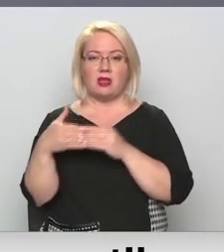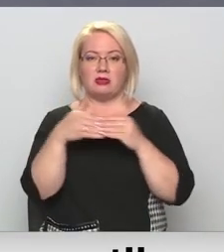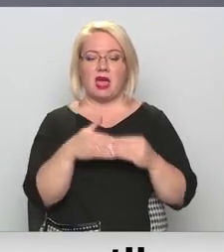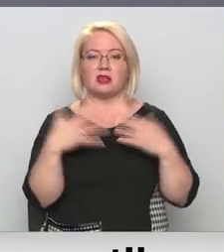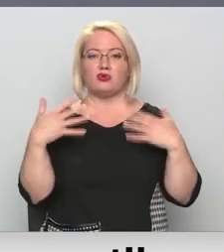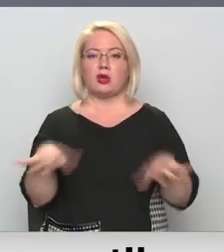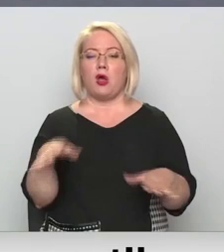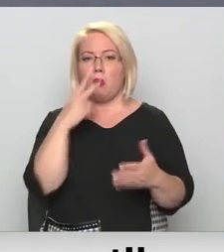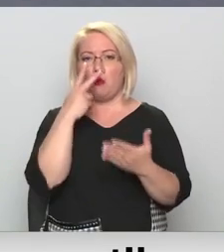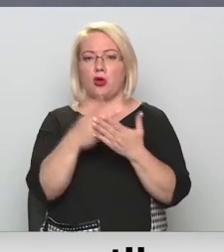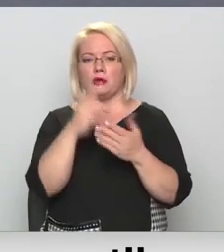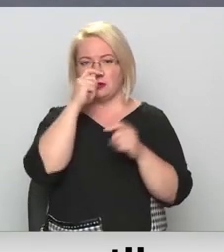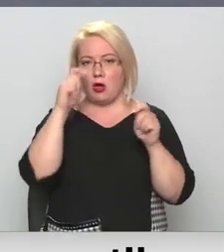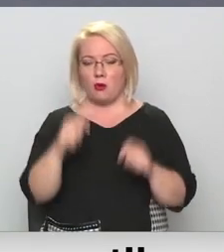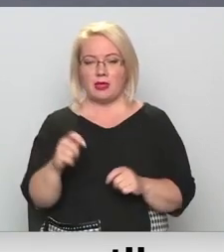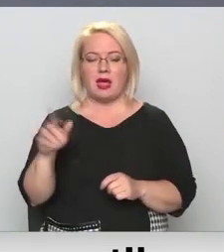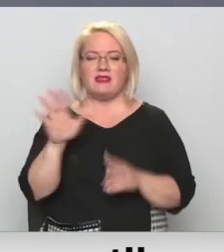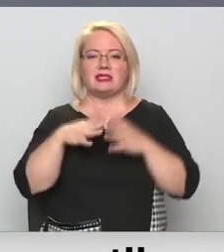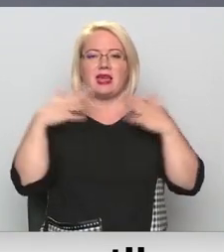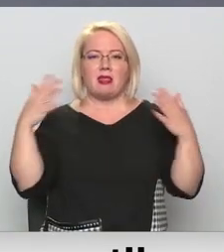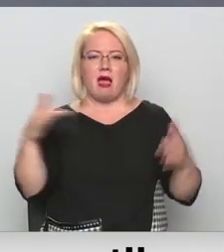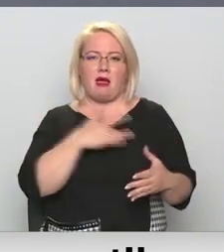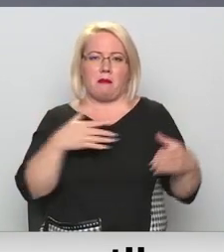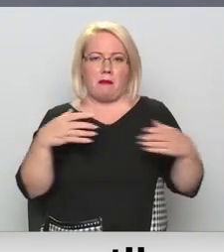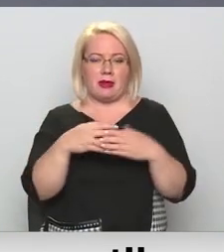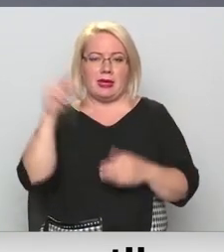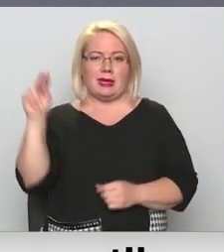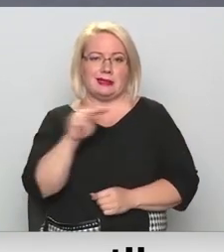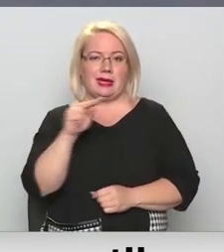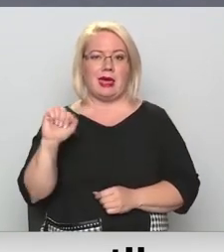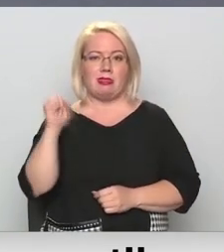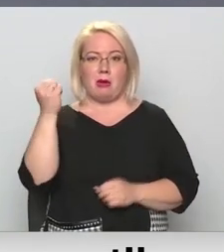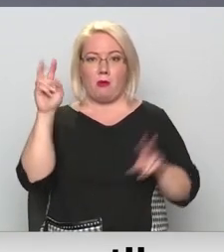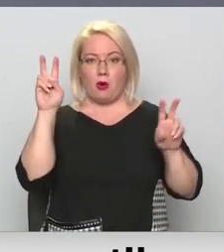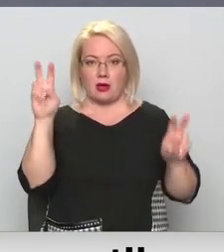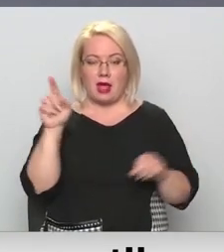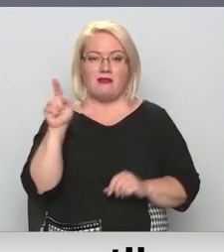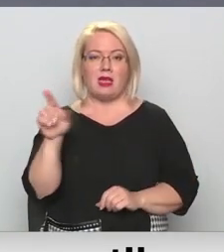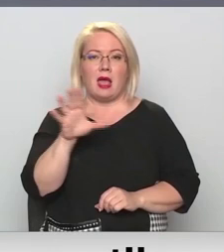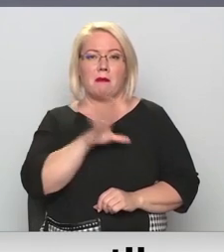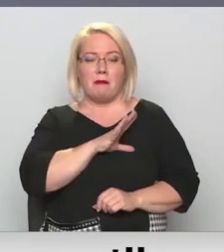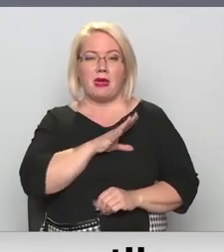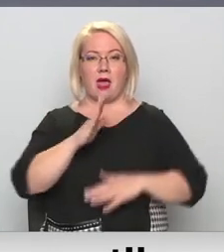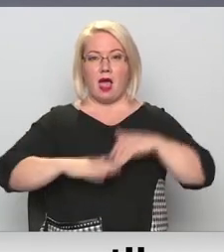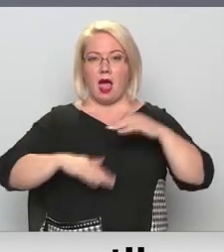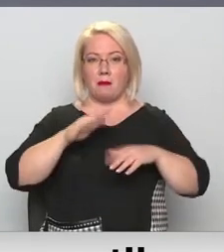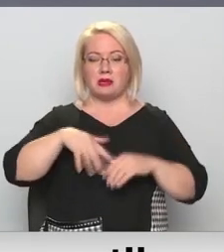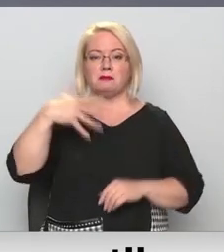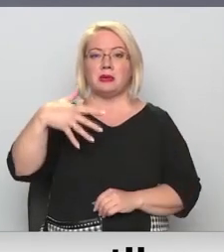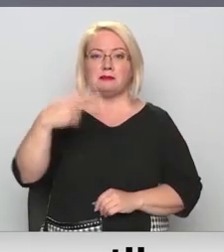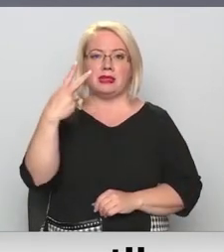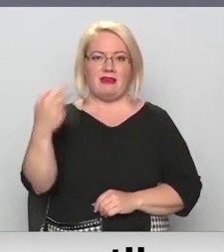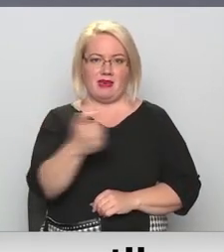prognozētu sakāvi valsts līdz šim lielākajai partijai – Kristīgajiem demokrātiem. Viņiem ir bijis kanclera amats 52